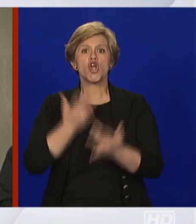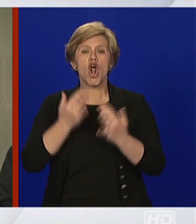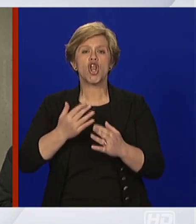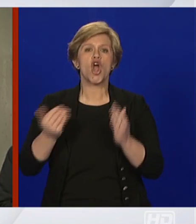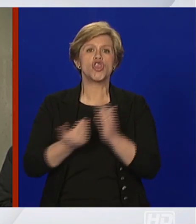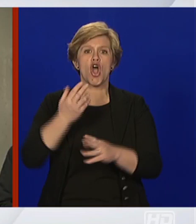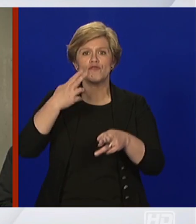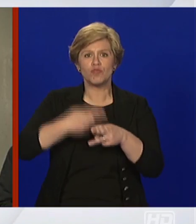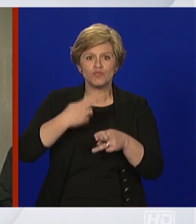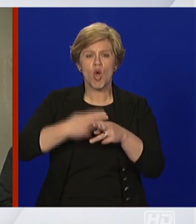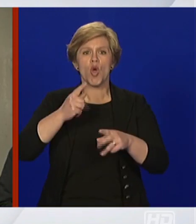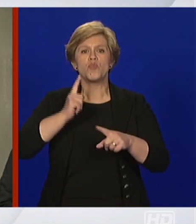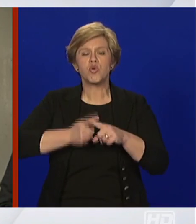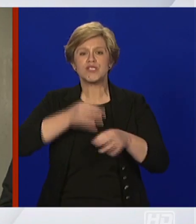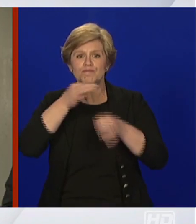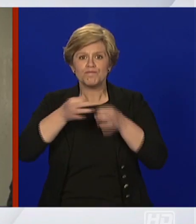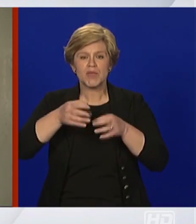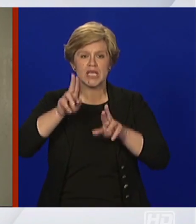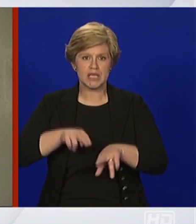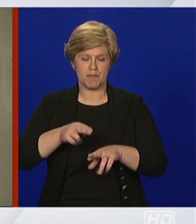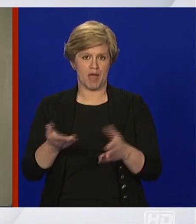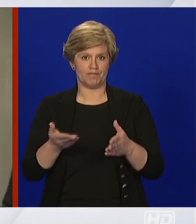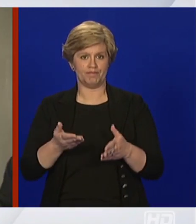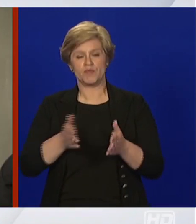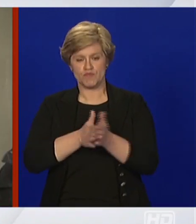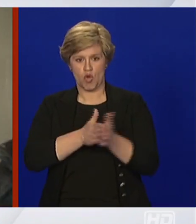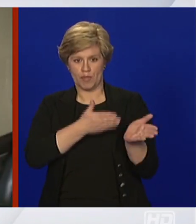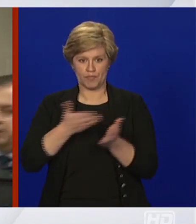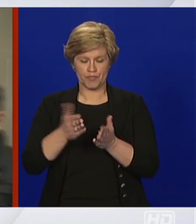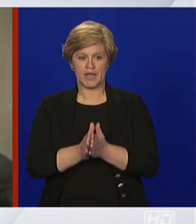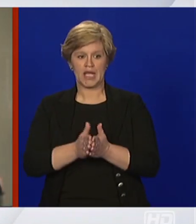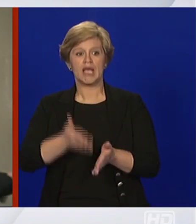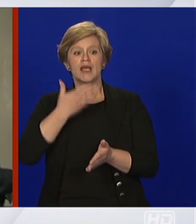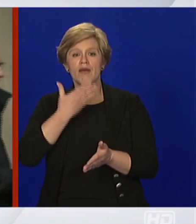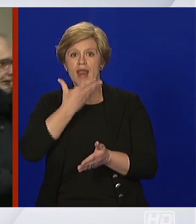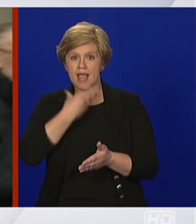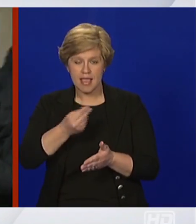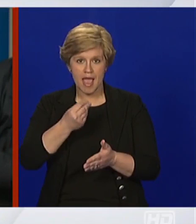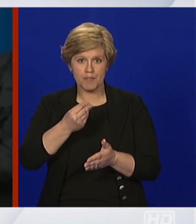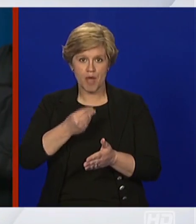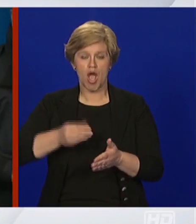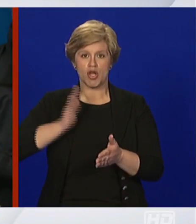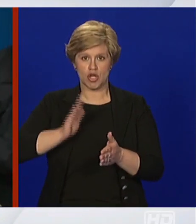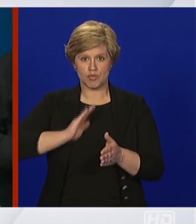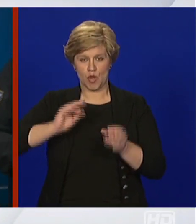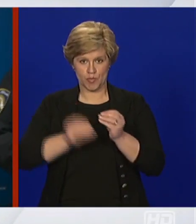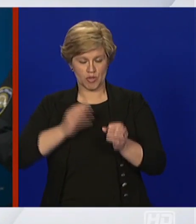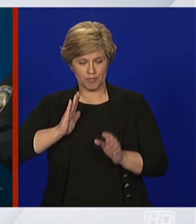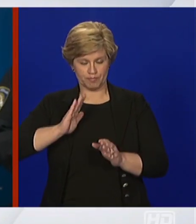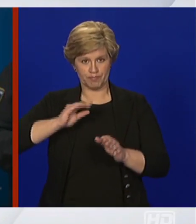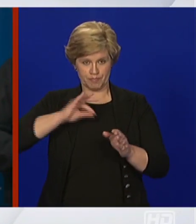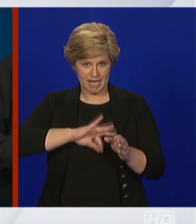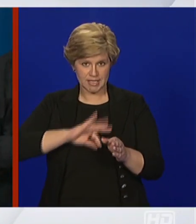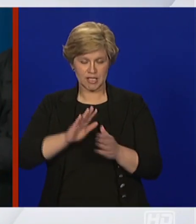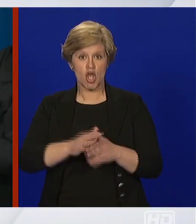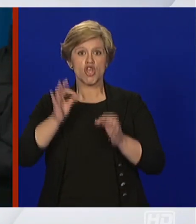i testiranih, pa ćemo nastaviti redom izlogu. Hvala veliko, gospodine Hrvatske. Željam vam dobar dan. Jutro